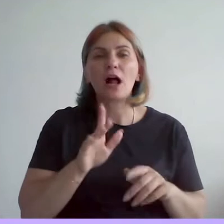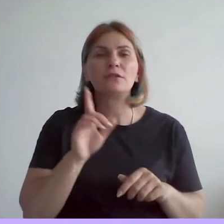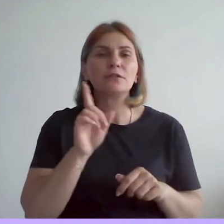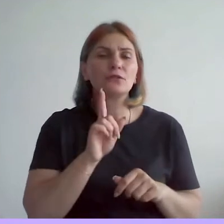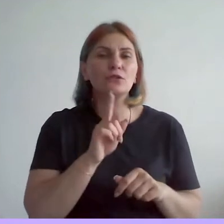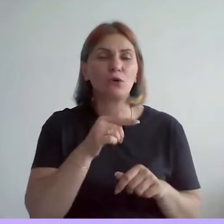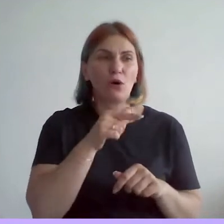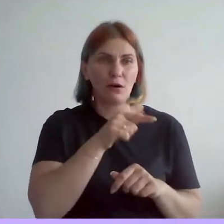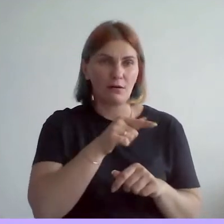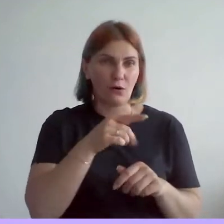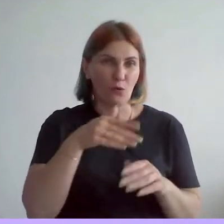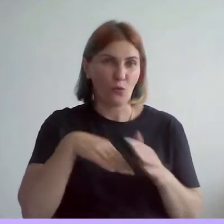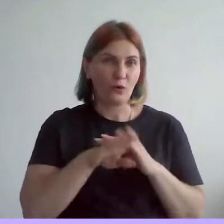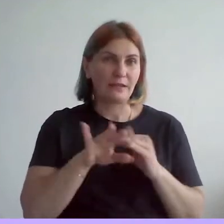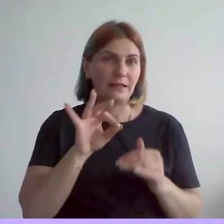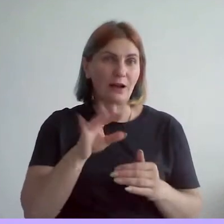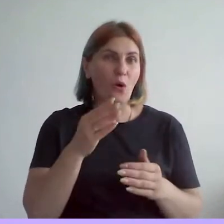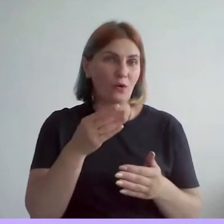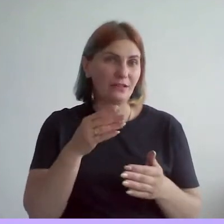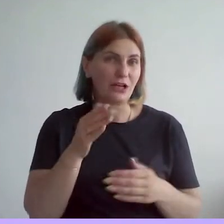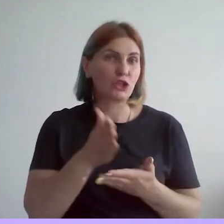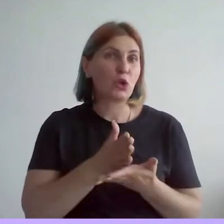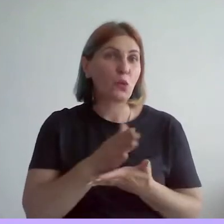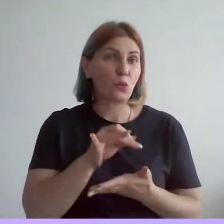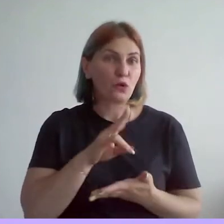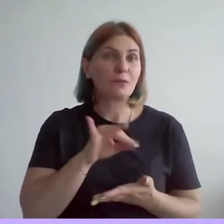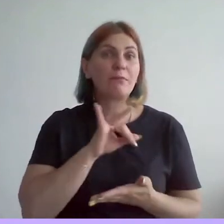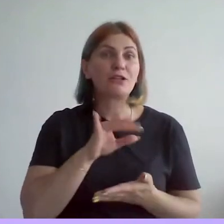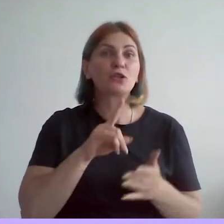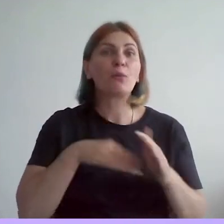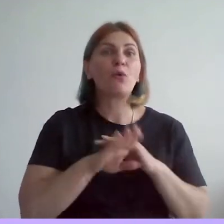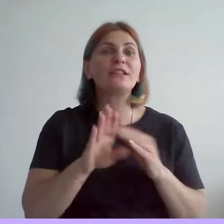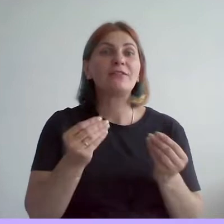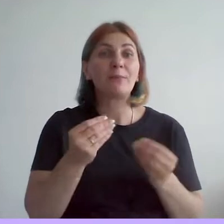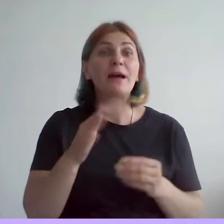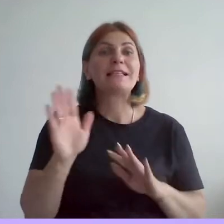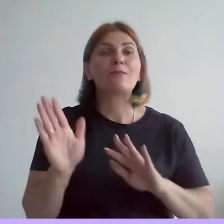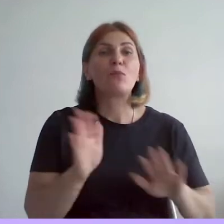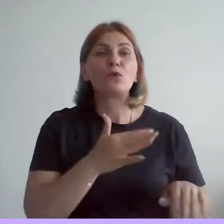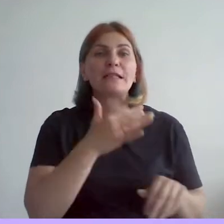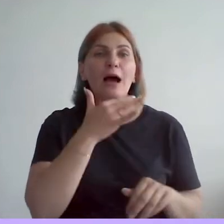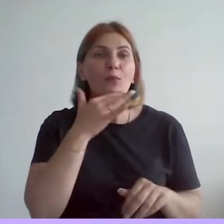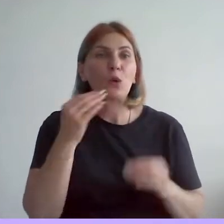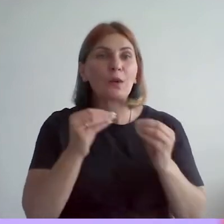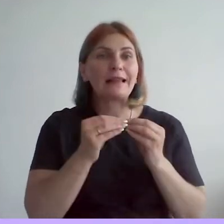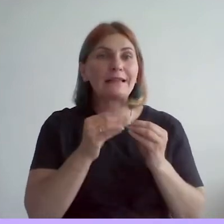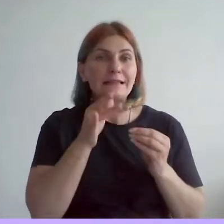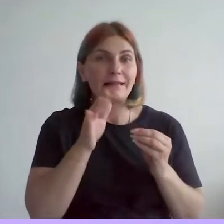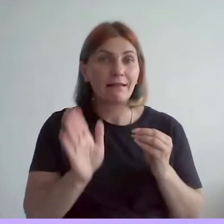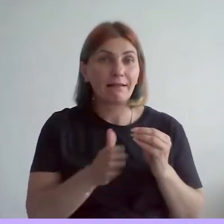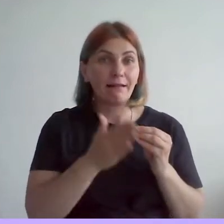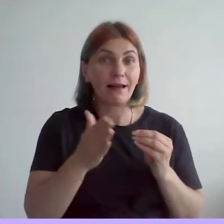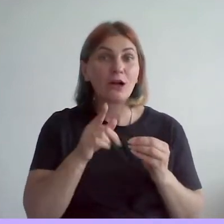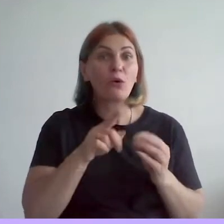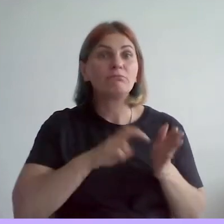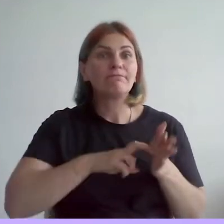как мы бы сейчас с вами сказали, своим бизнесом. Но в конечном итоге, спустя многие десятилетия, он ушел в